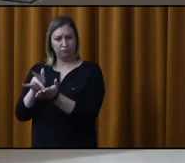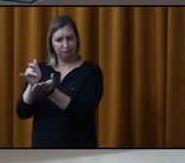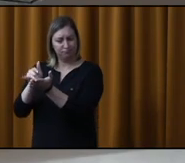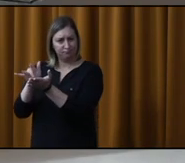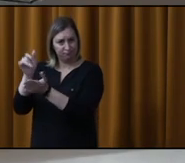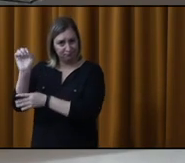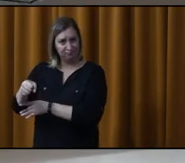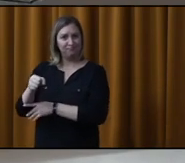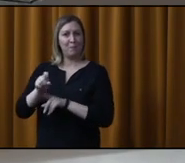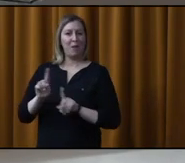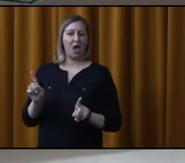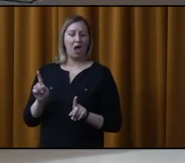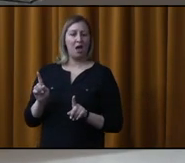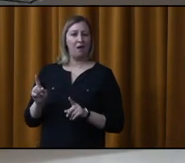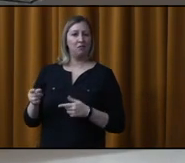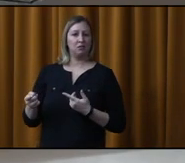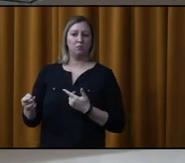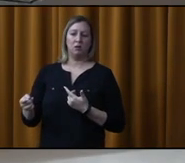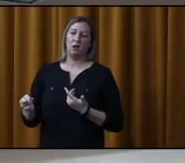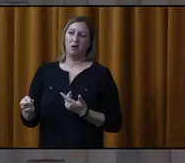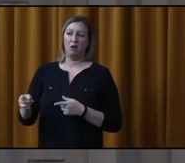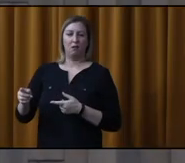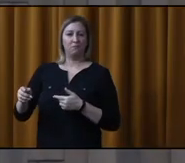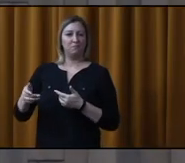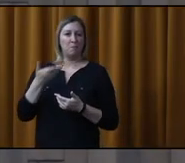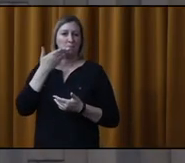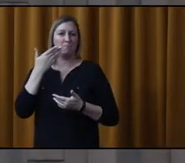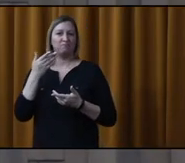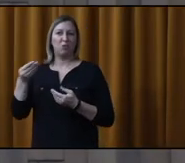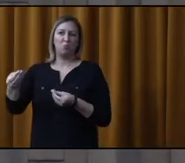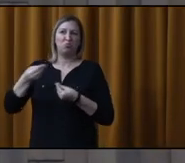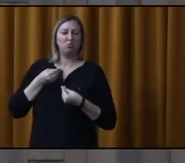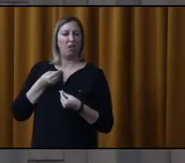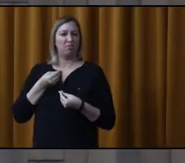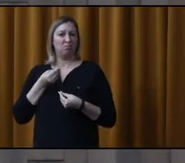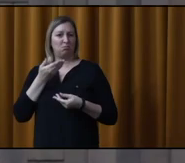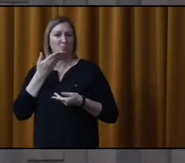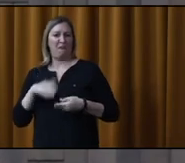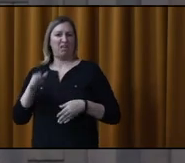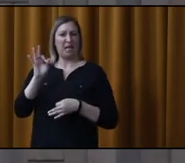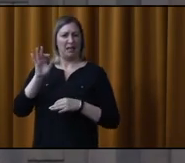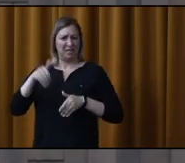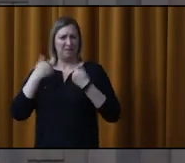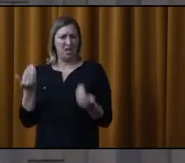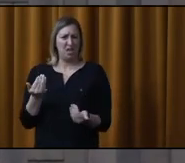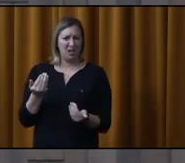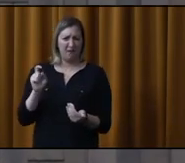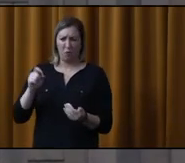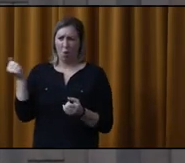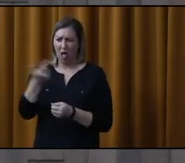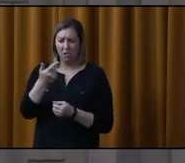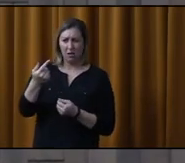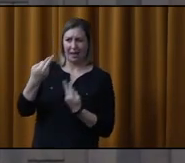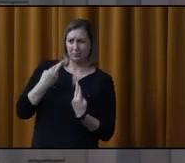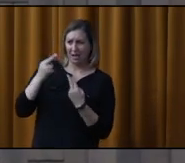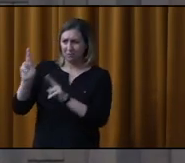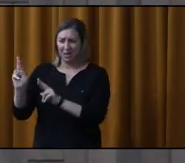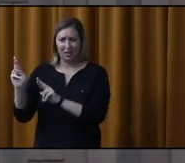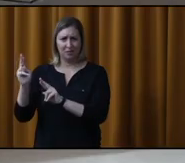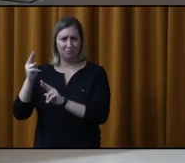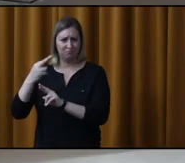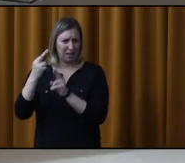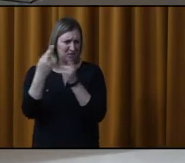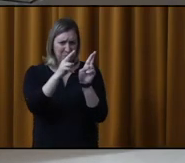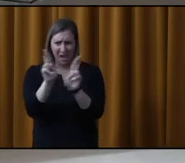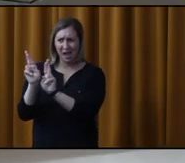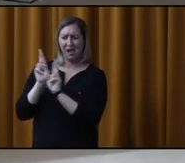'ennuire intensivement. On vit en cohabitation, en société, il faut que tout le monde se respecte. Oui, mais c'est ça, puis c'est le but, là.